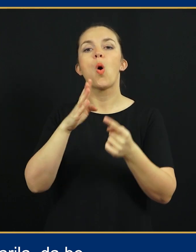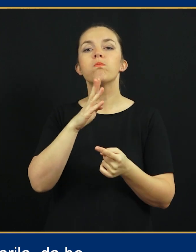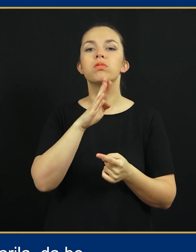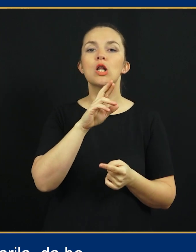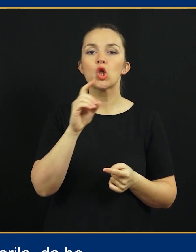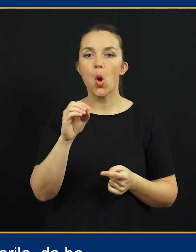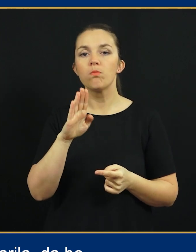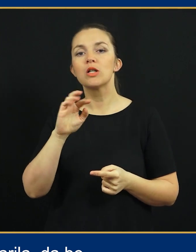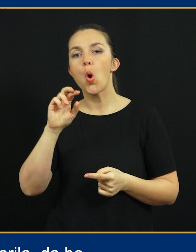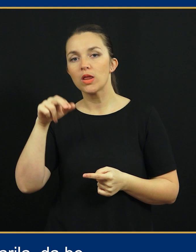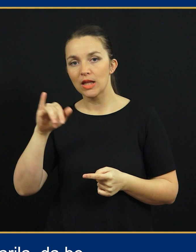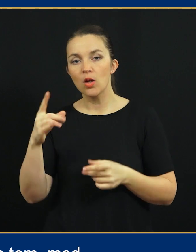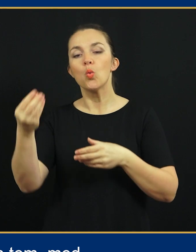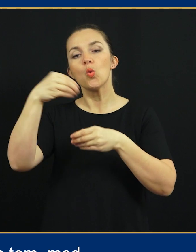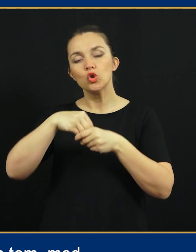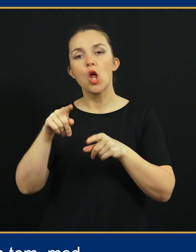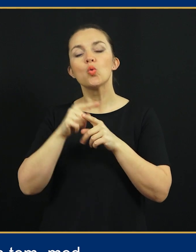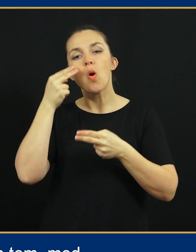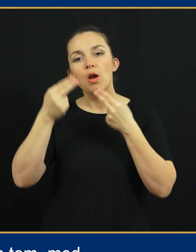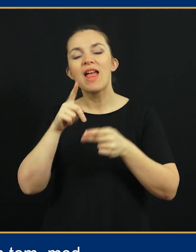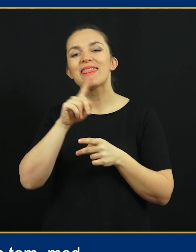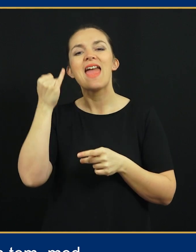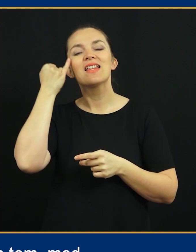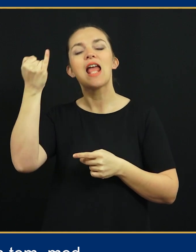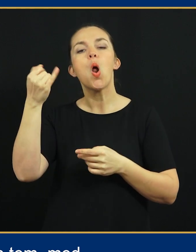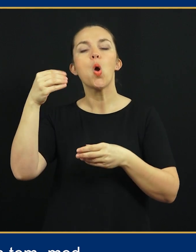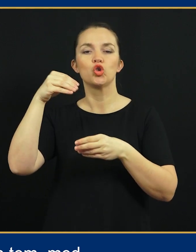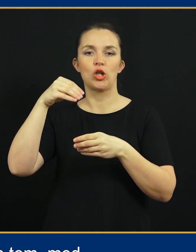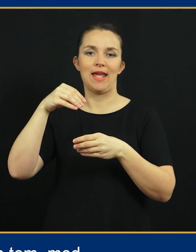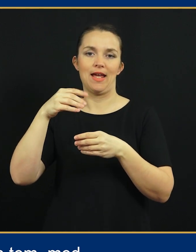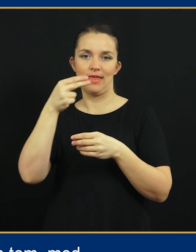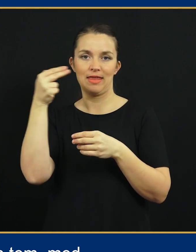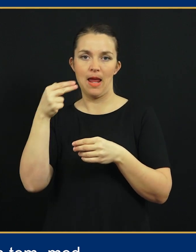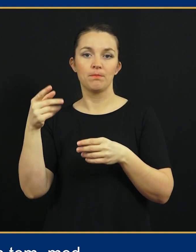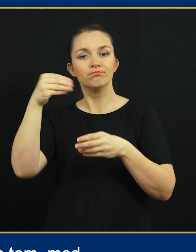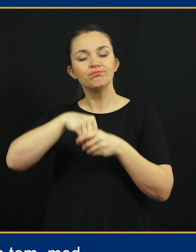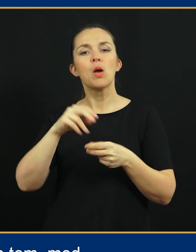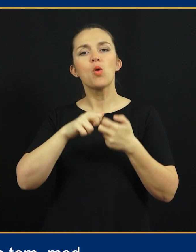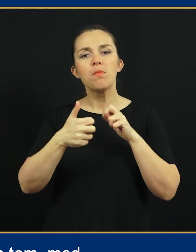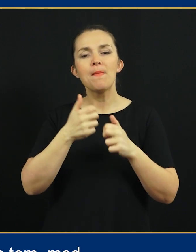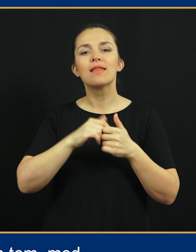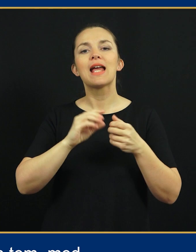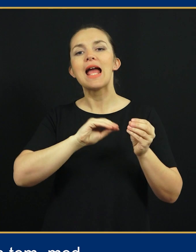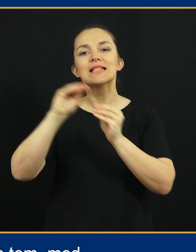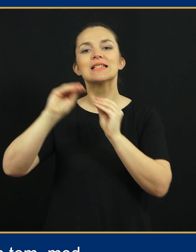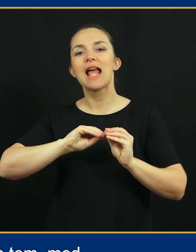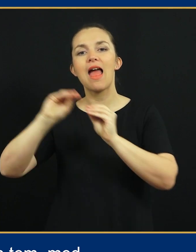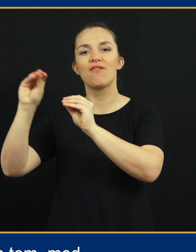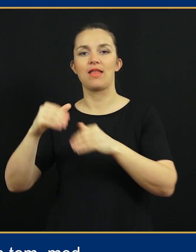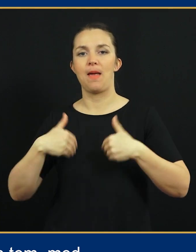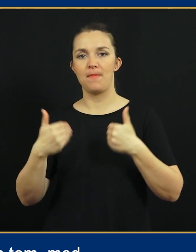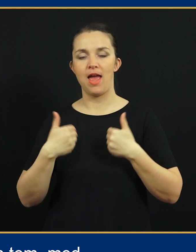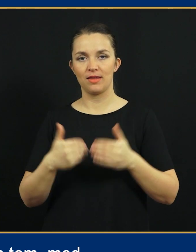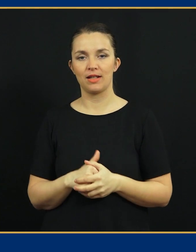Brdo Brioni in vanja vključila obravnavo neideoloških tem, med katerimi je problematika izselevanja